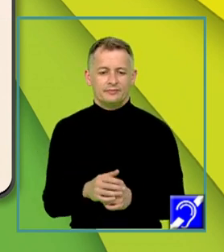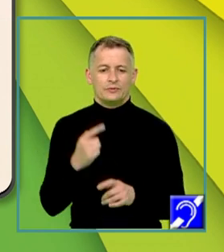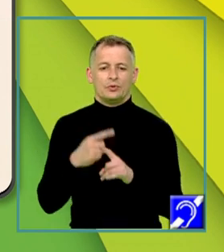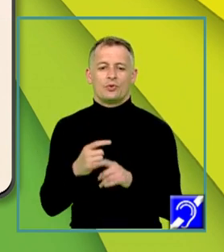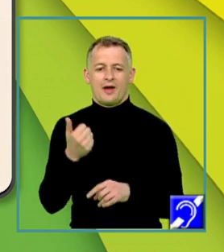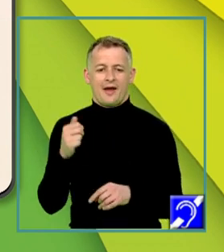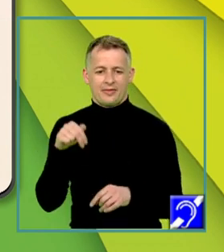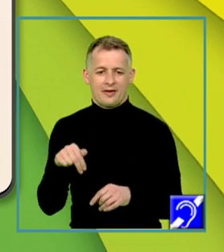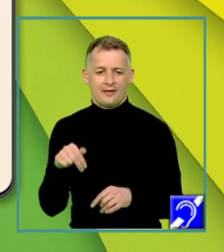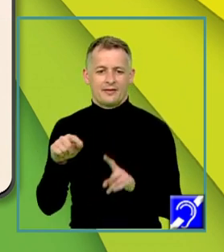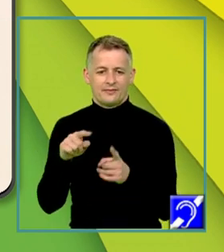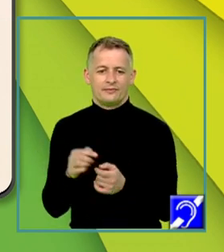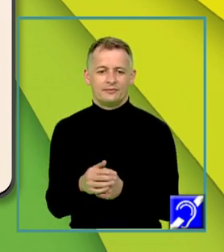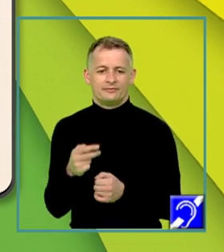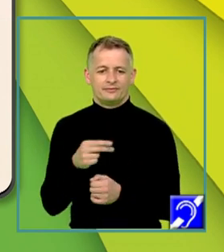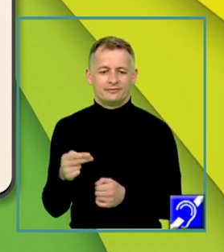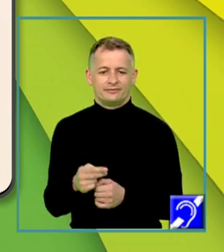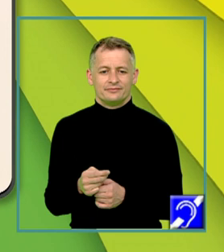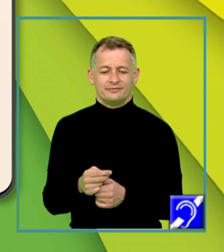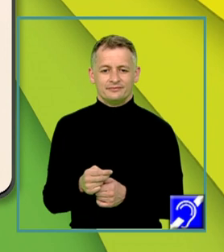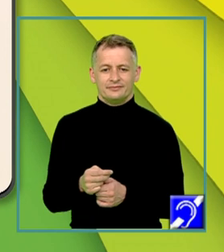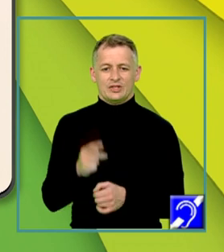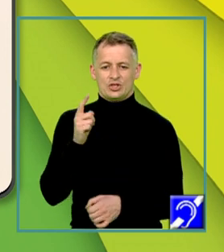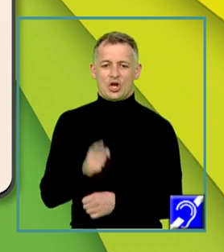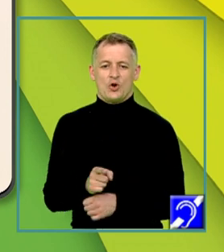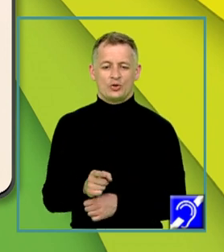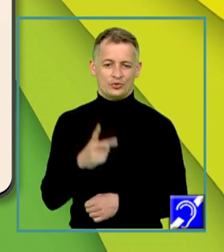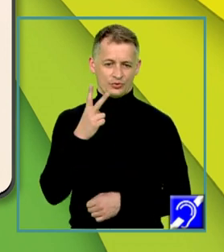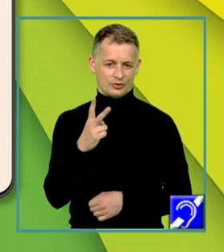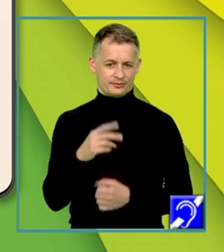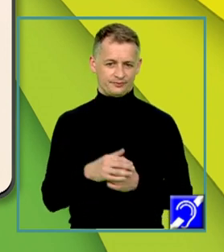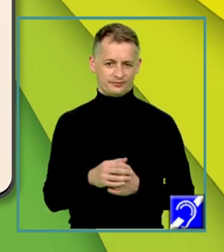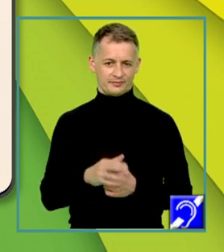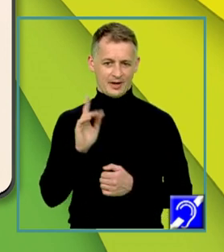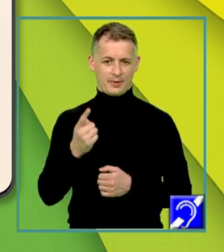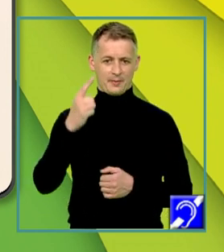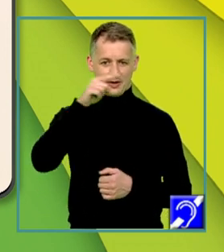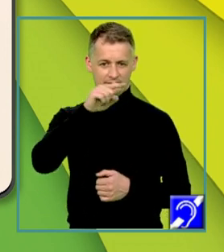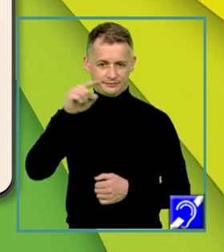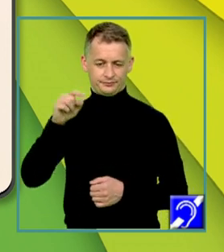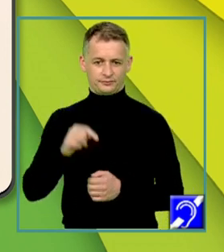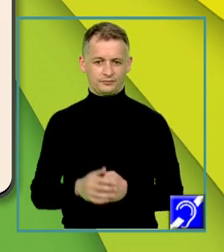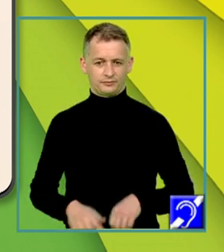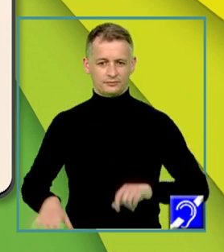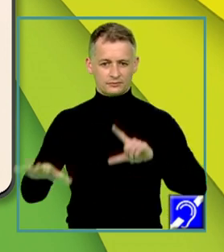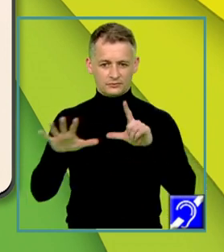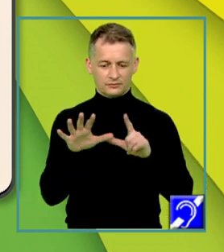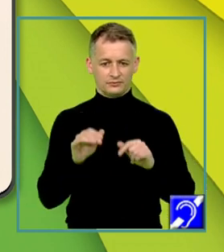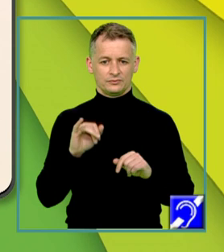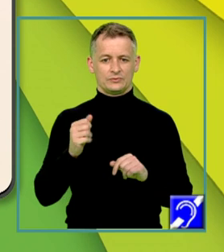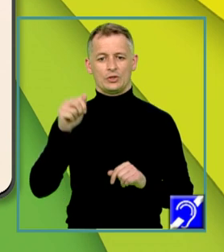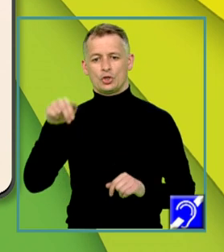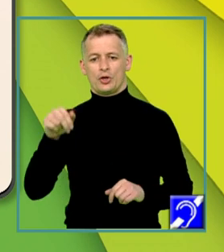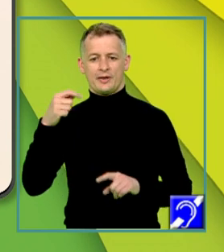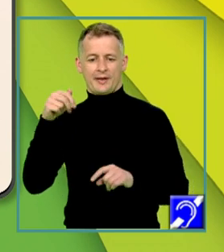egal cu matricea pătratică de ordinul 2 ce are pe prima linie elementele 7 și